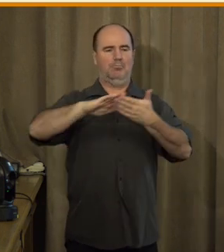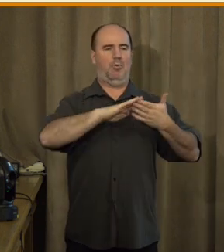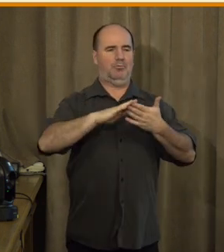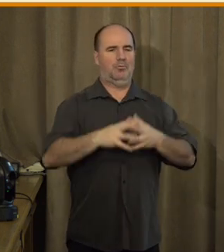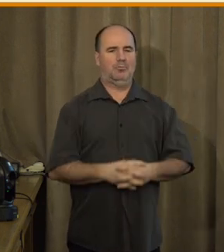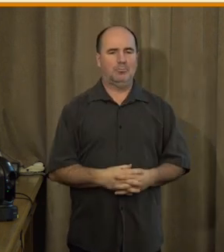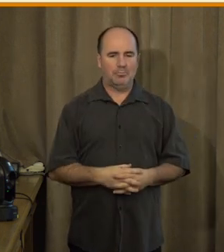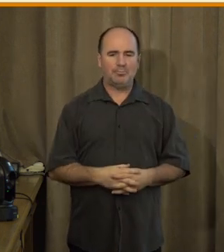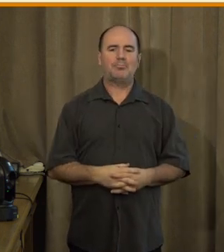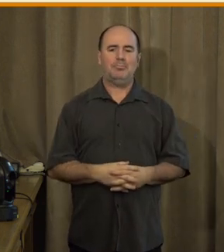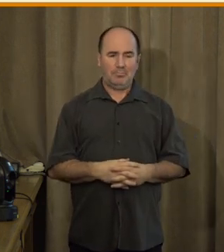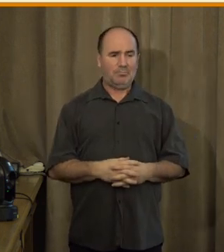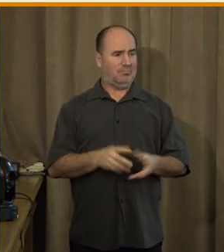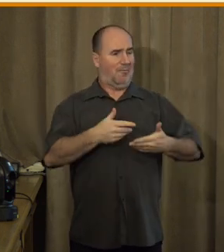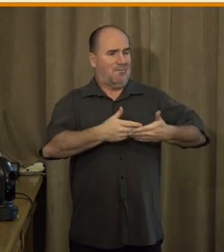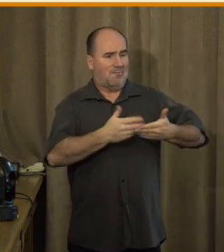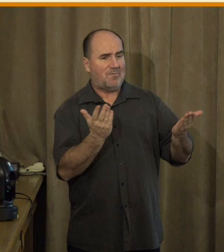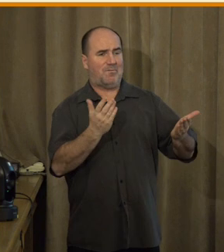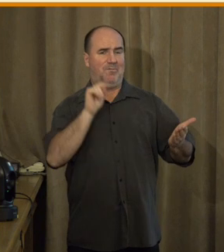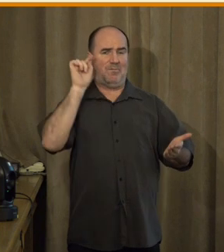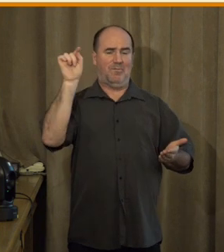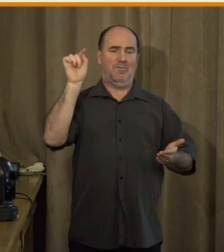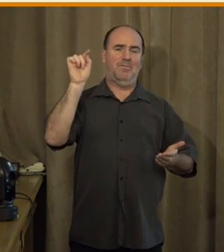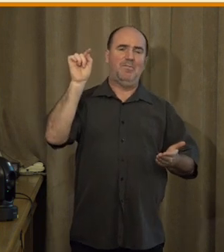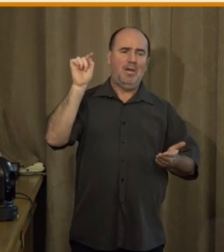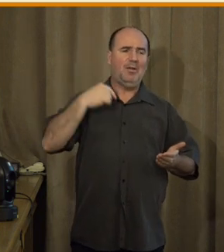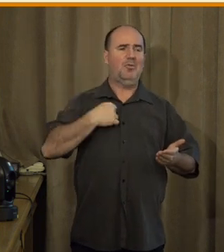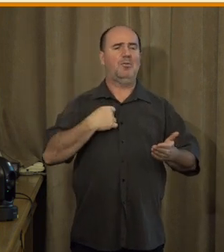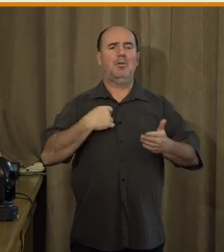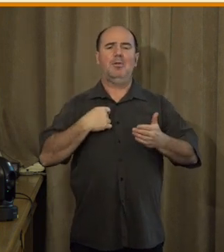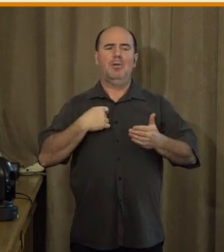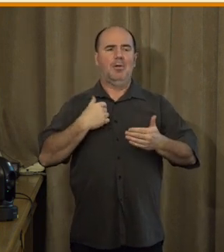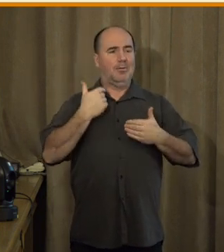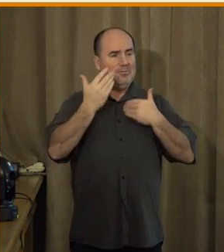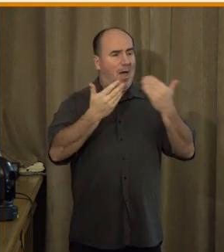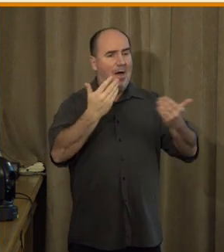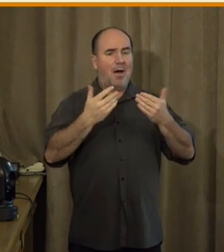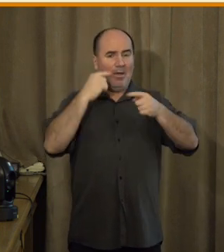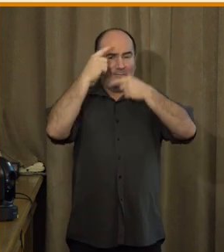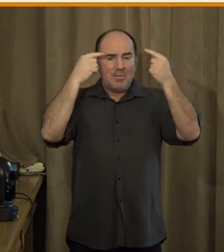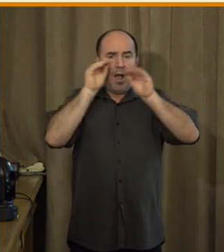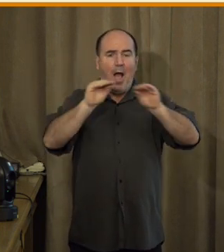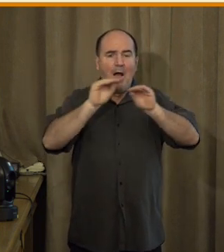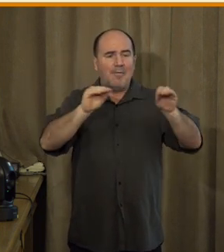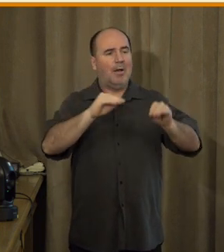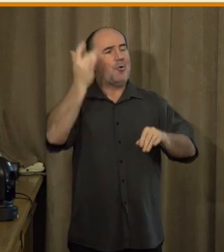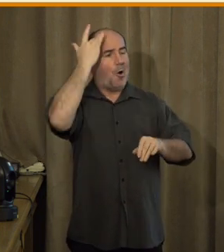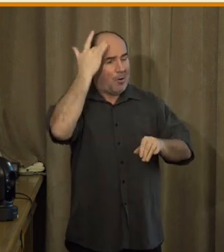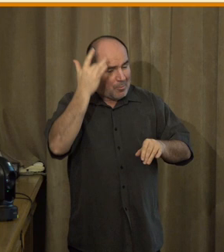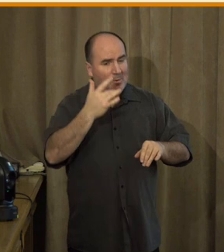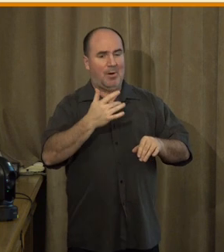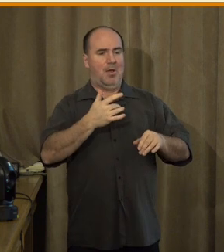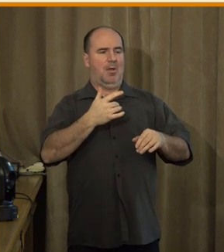veřejnost, jakým způsobem zajištějí sociální a environmentální spravedlnost, což zahrnuje i vzdělávání odborné veřejnosti